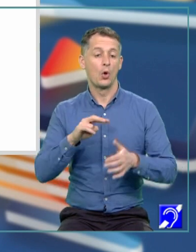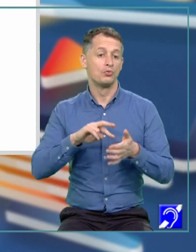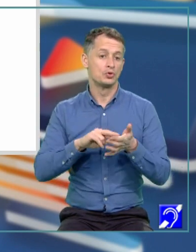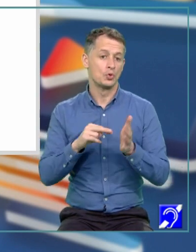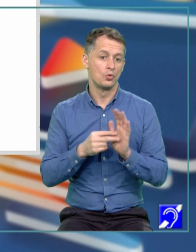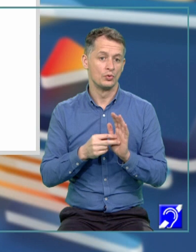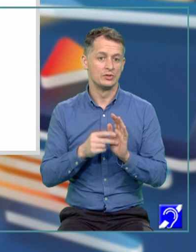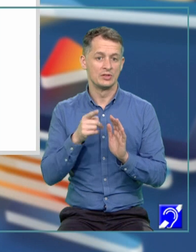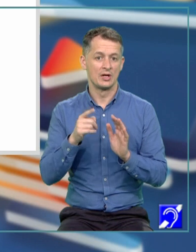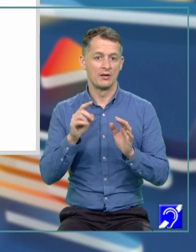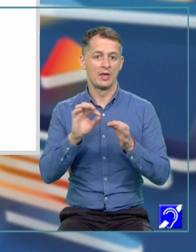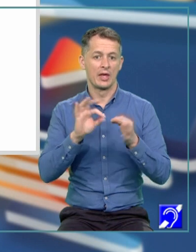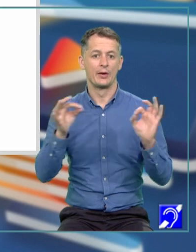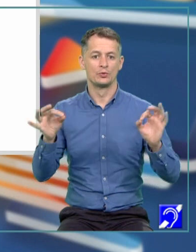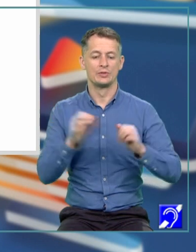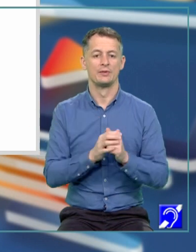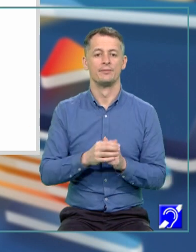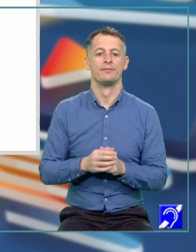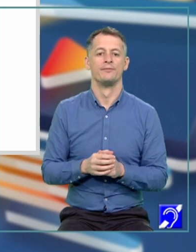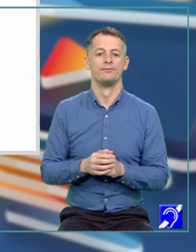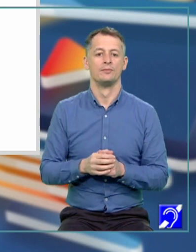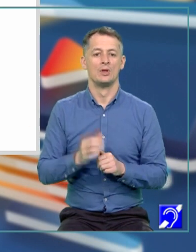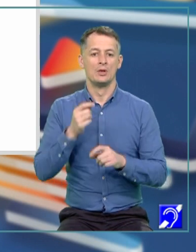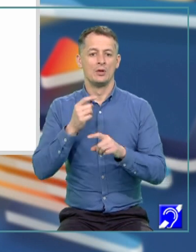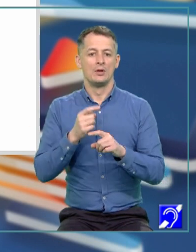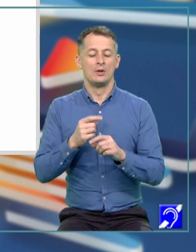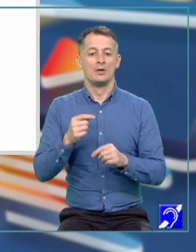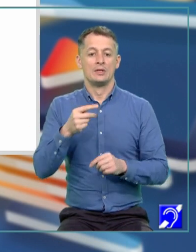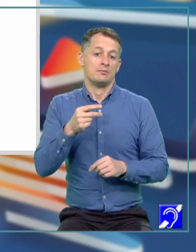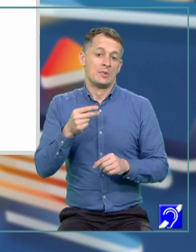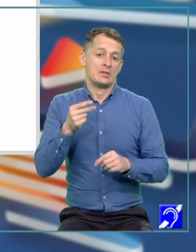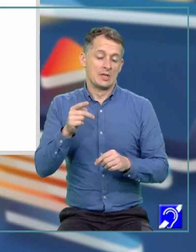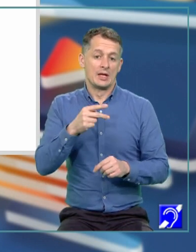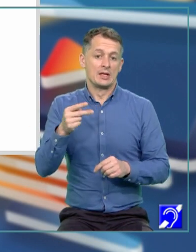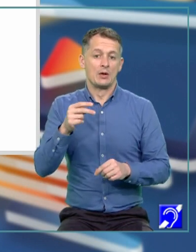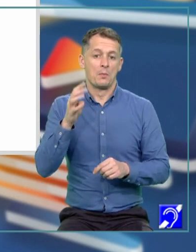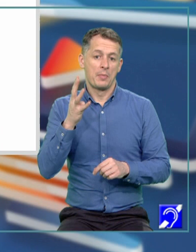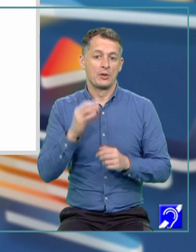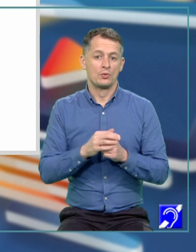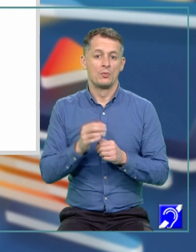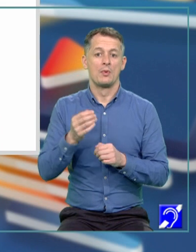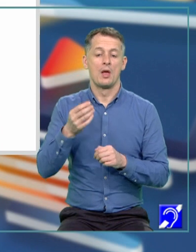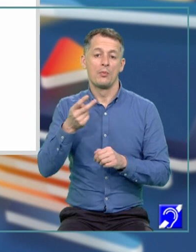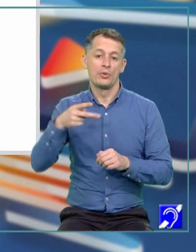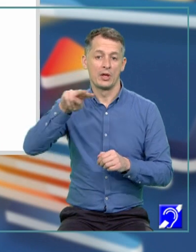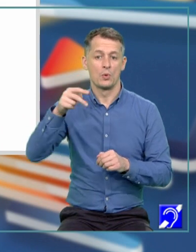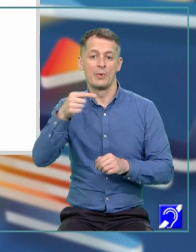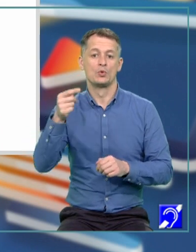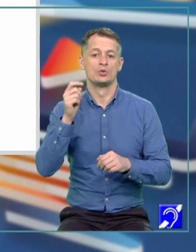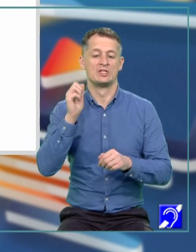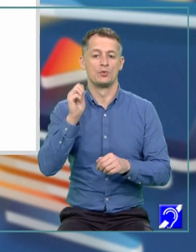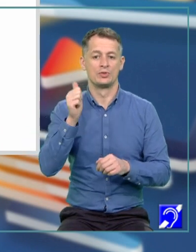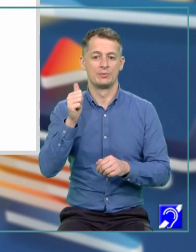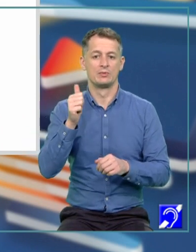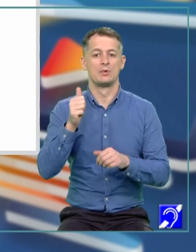ecuației MX pătrat minus 11X plus 28 este egal cu 0 este 4. 4 la puterea a doua minus 11 ori